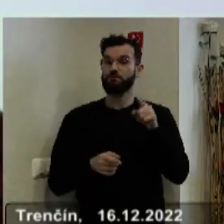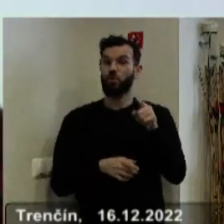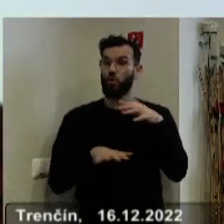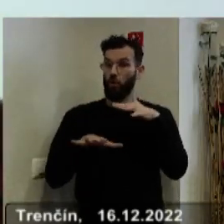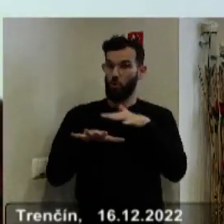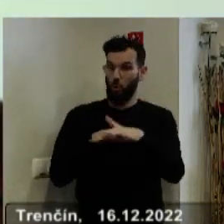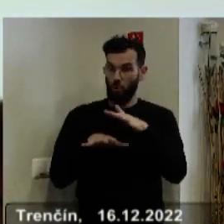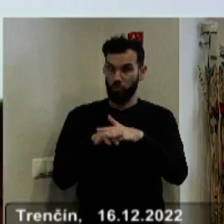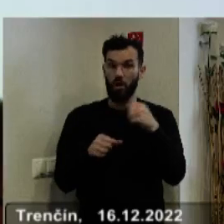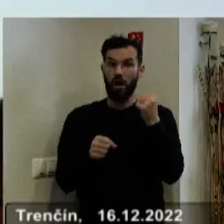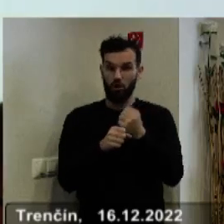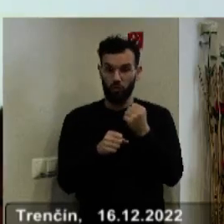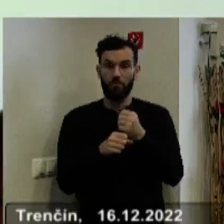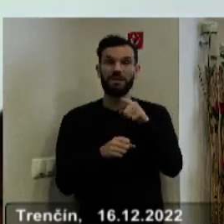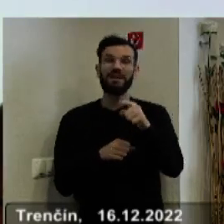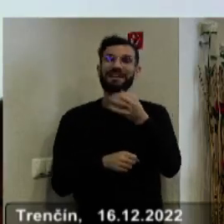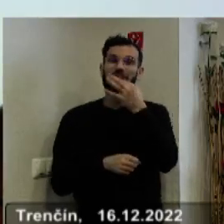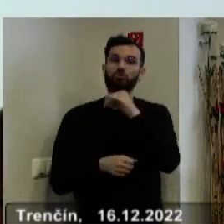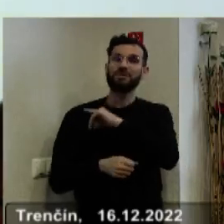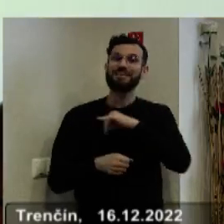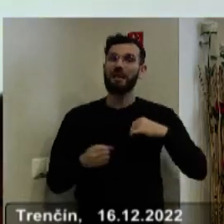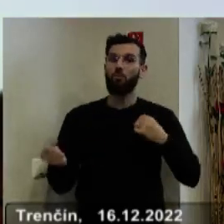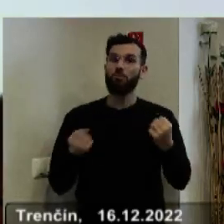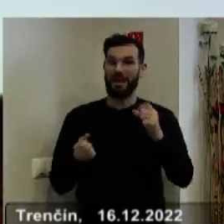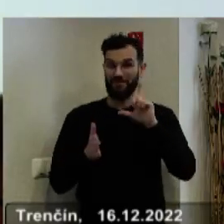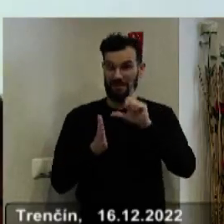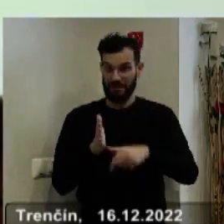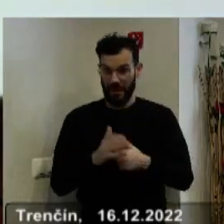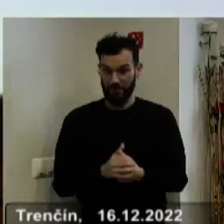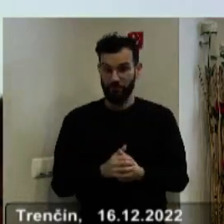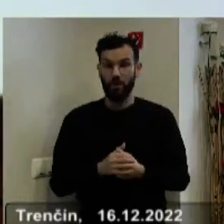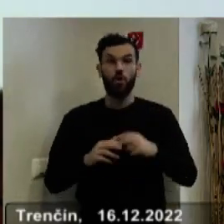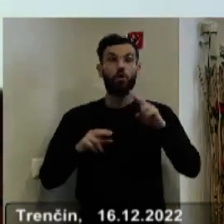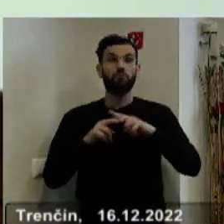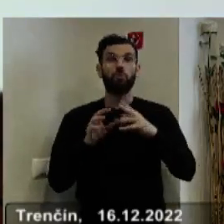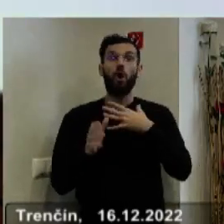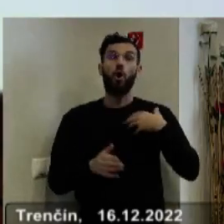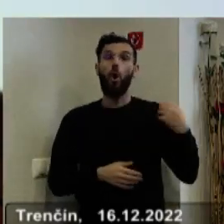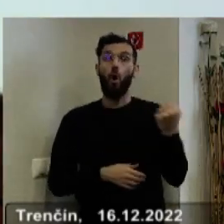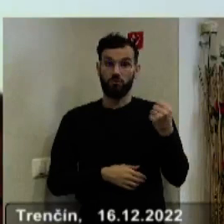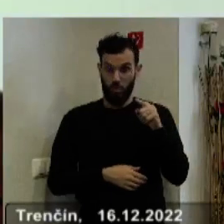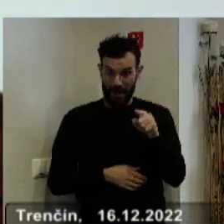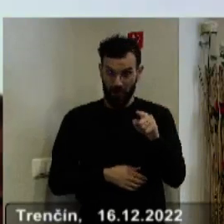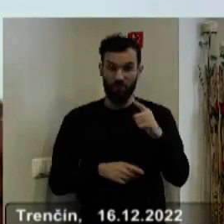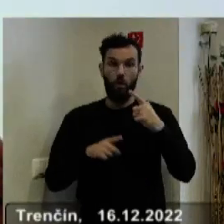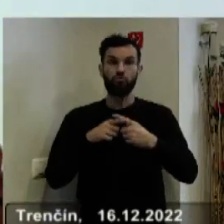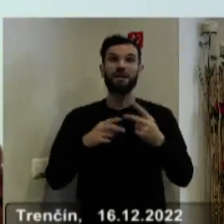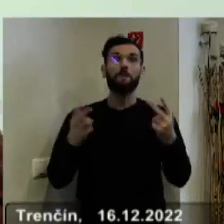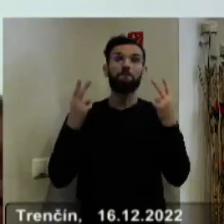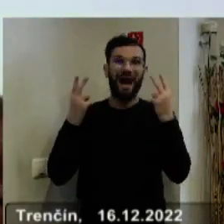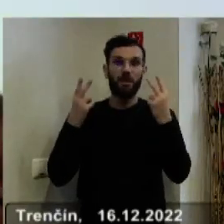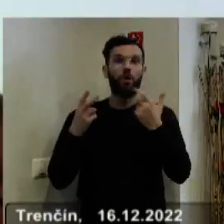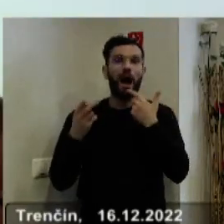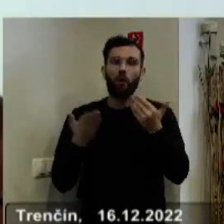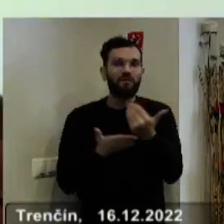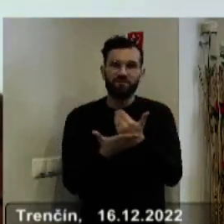ktoré sú vykonávané na úrade Trenčanského samozprávneho kraja, potom tvorí kontroly hospodárenia a nakladania s majetkom finančnými